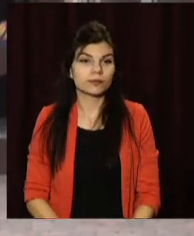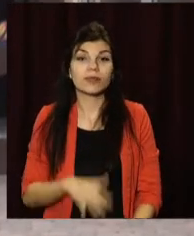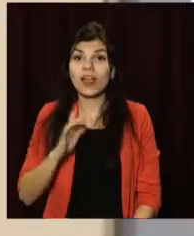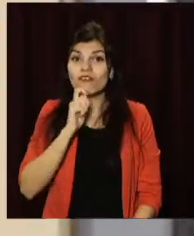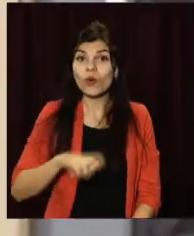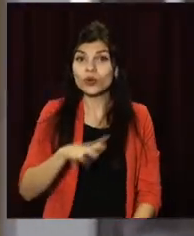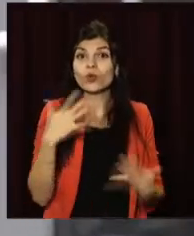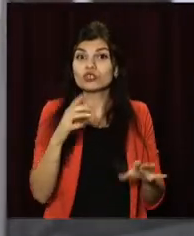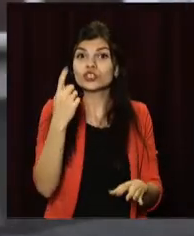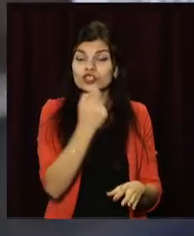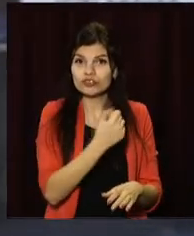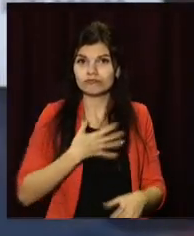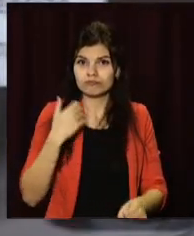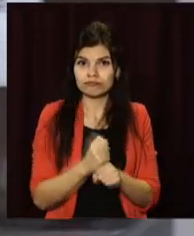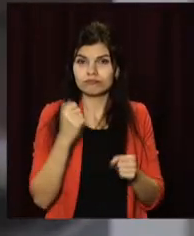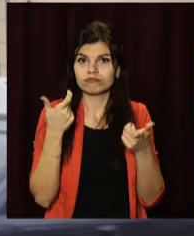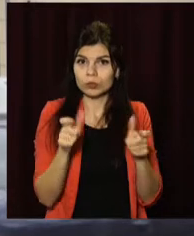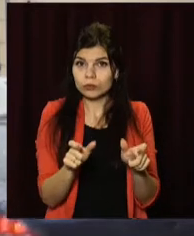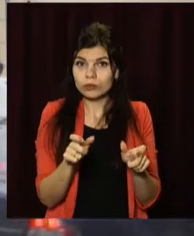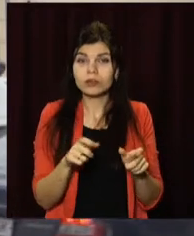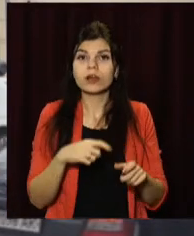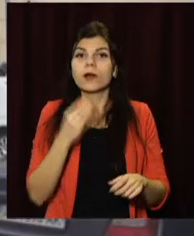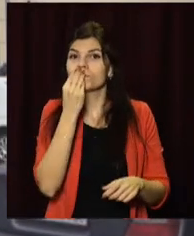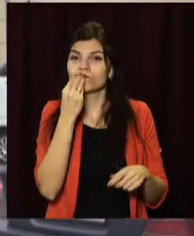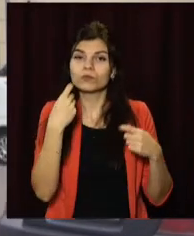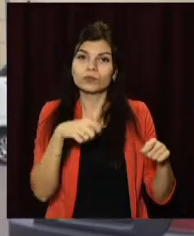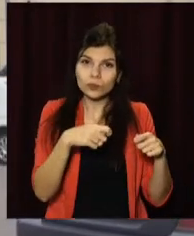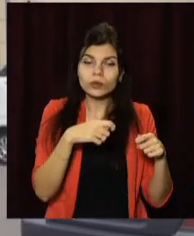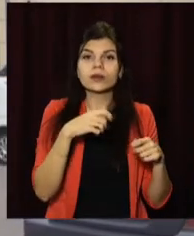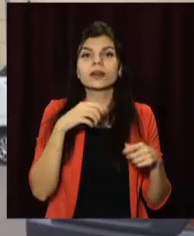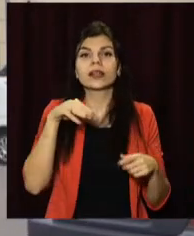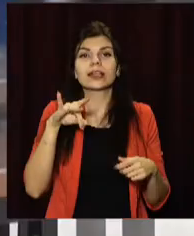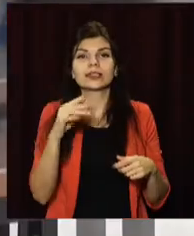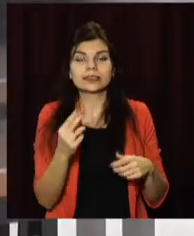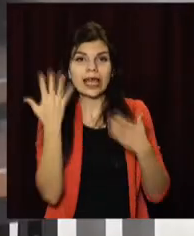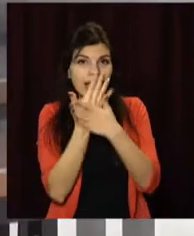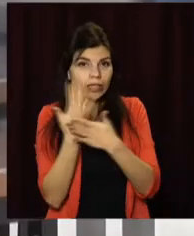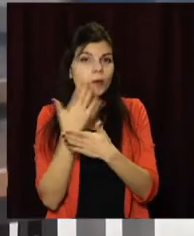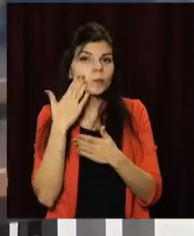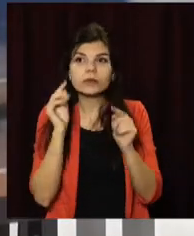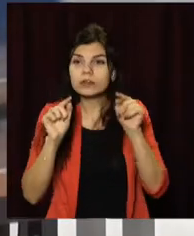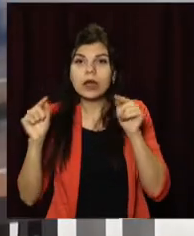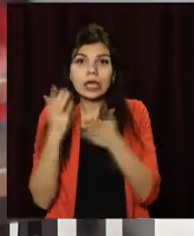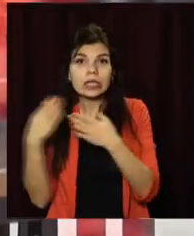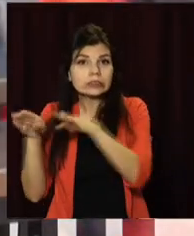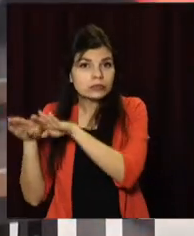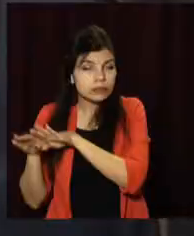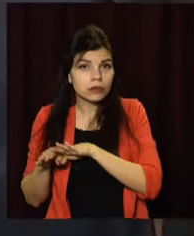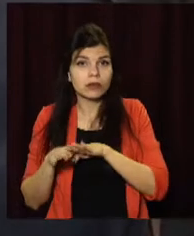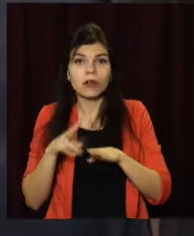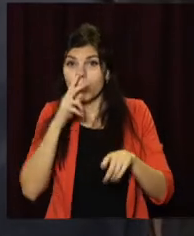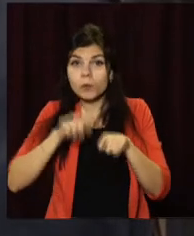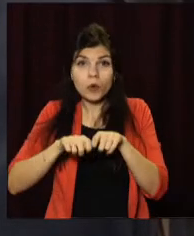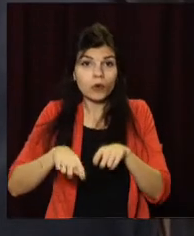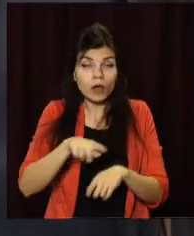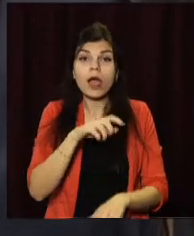Непродовольчі магазини, торгівельні центри та кінотеатри зачинені, а заклади громадського харчування перейшли в режим роботи на виніс. Табу на